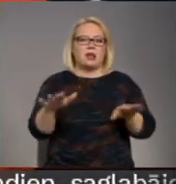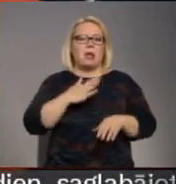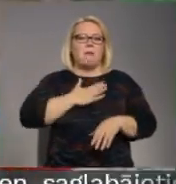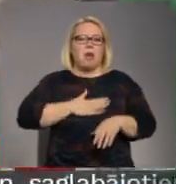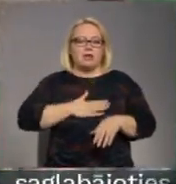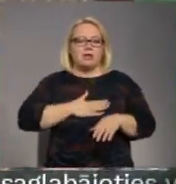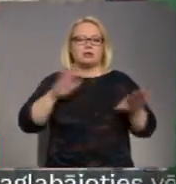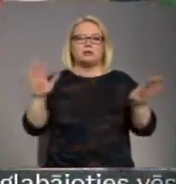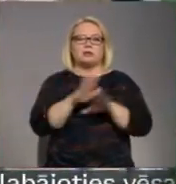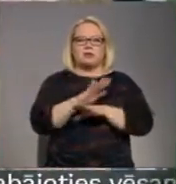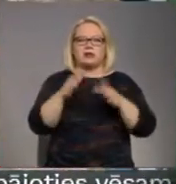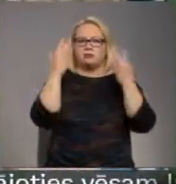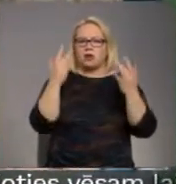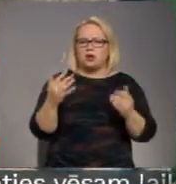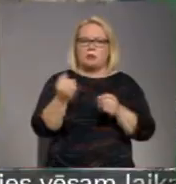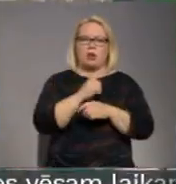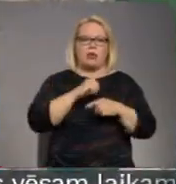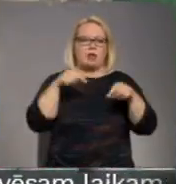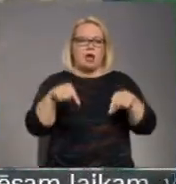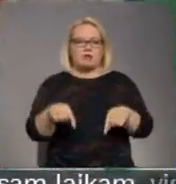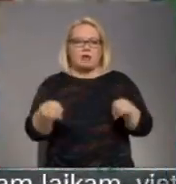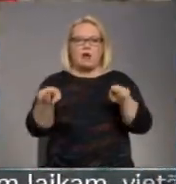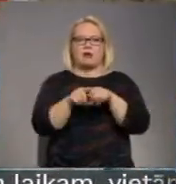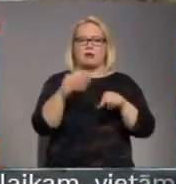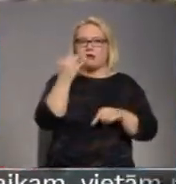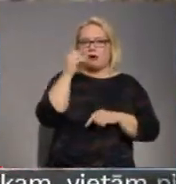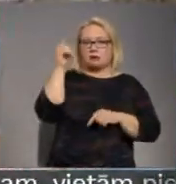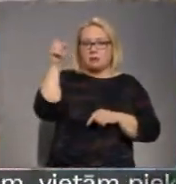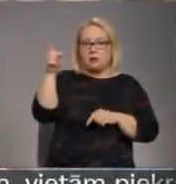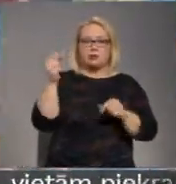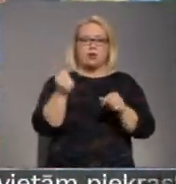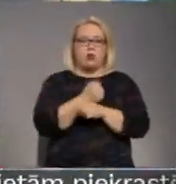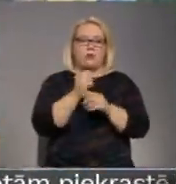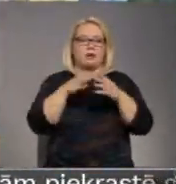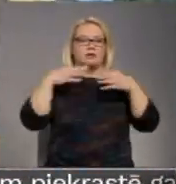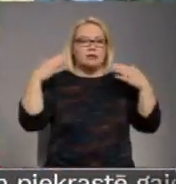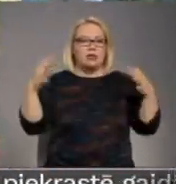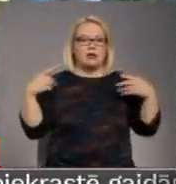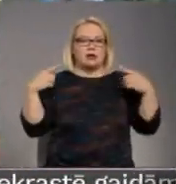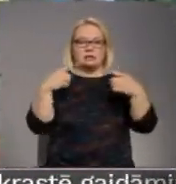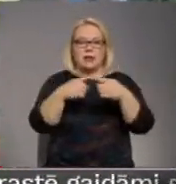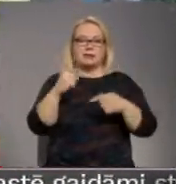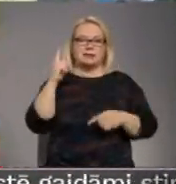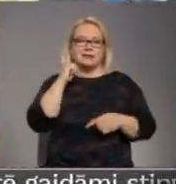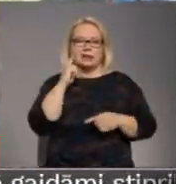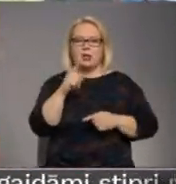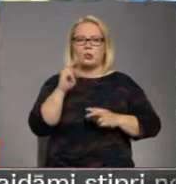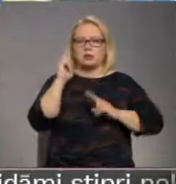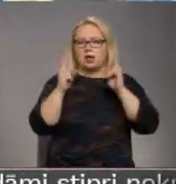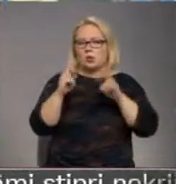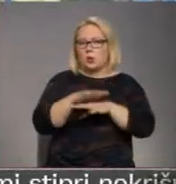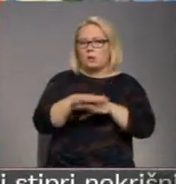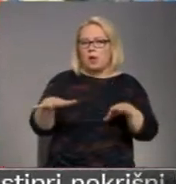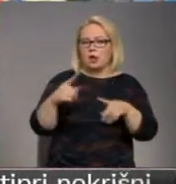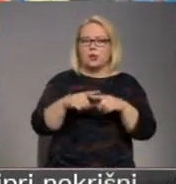dziedāta diesporas pasākumos gan Latvijā, gan arī ārzemēs. Tomēr vislielākais mērķis ir dzirdētos skanam no bērnu